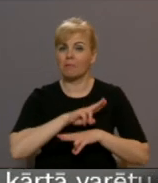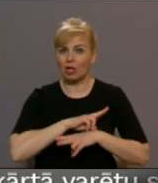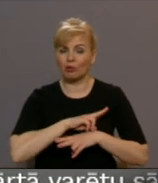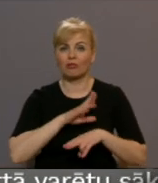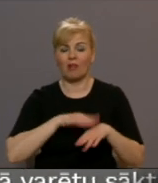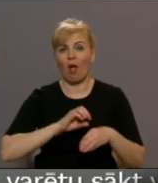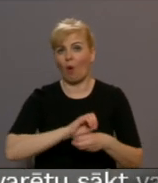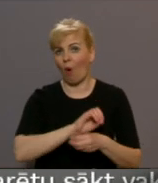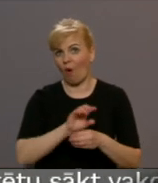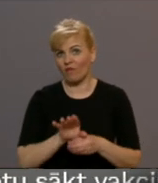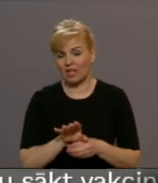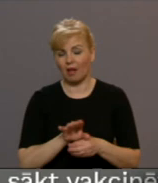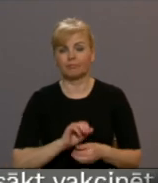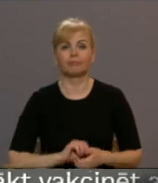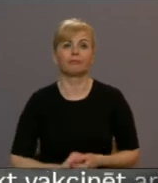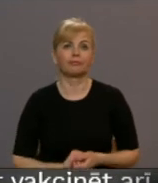nāvis gadījumiem.